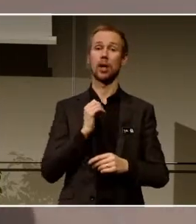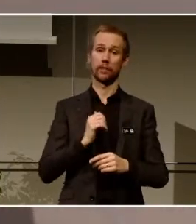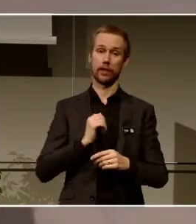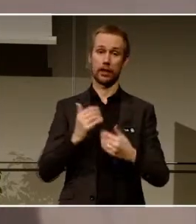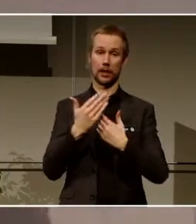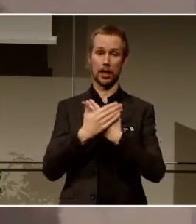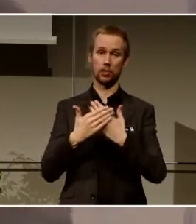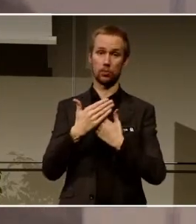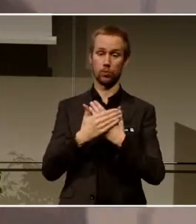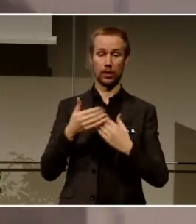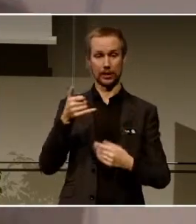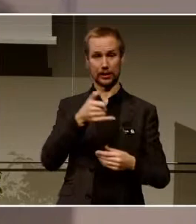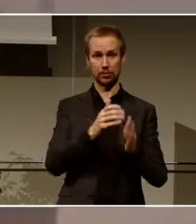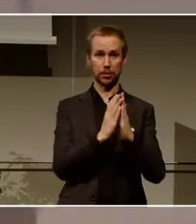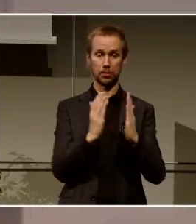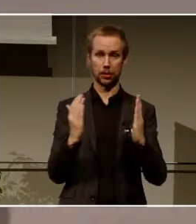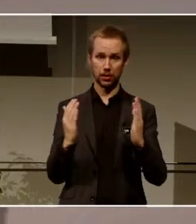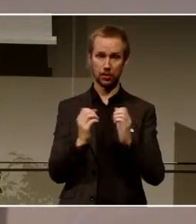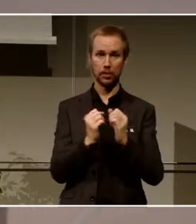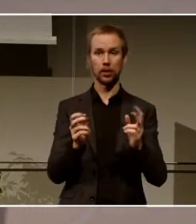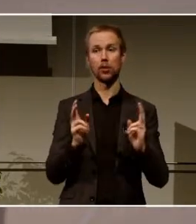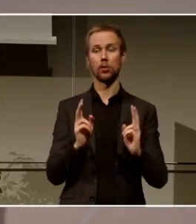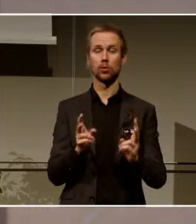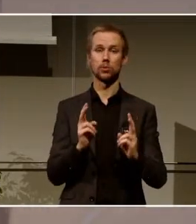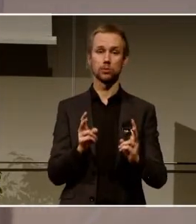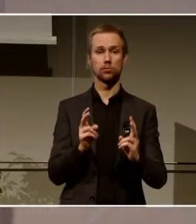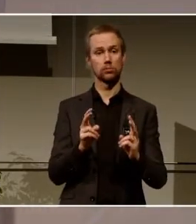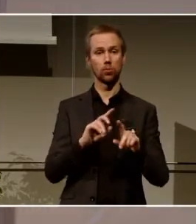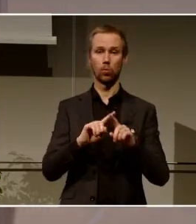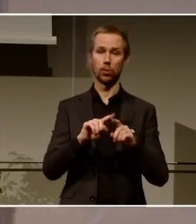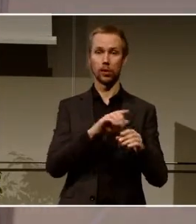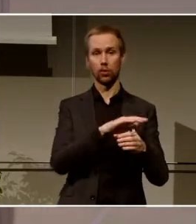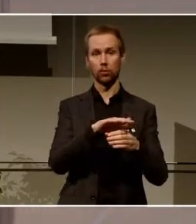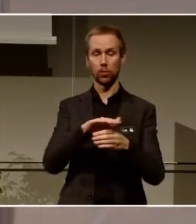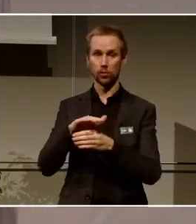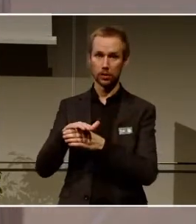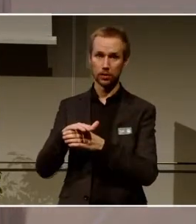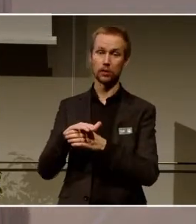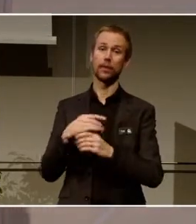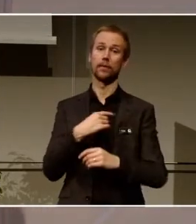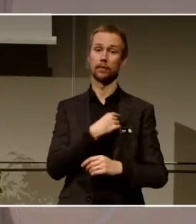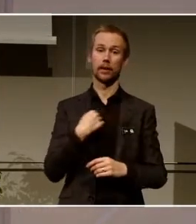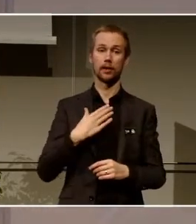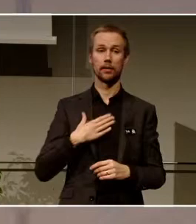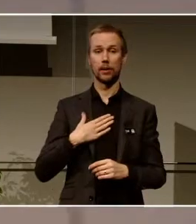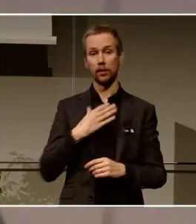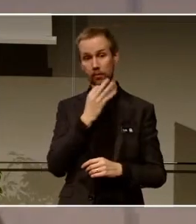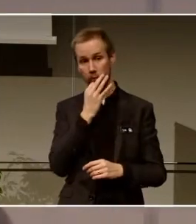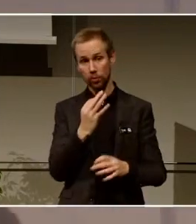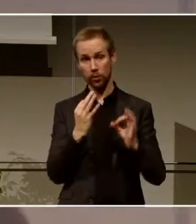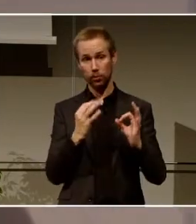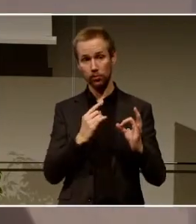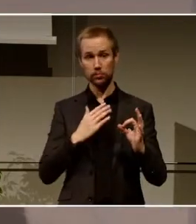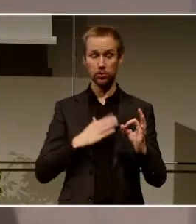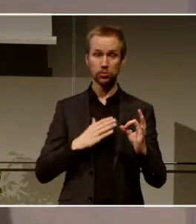biblioteket. Men även ut på våra områden. Och vi ville titta på hur de tyckte att det funkade. Hur miljön